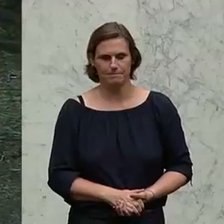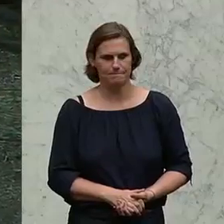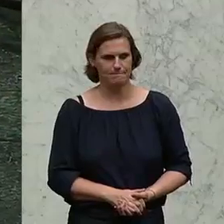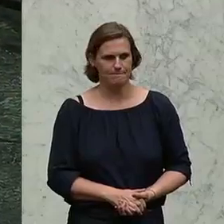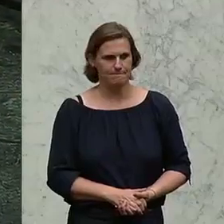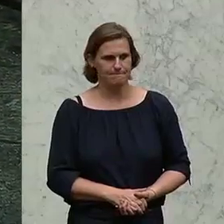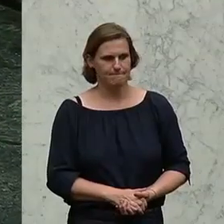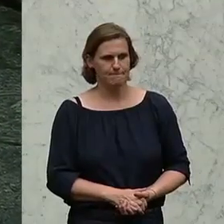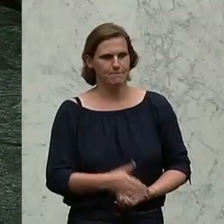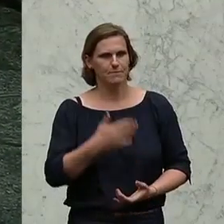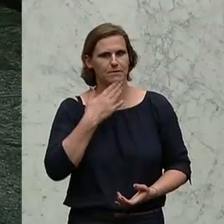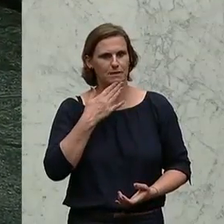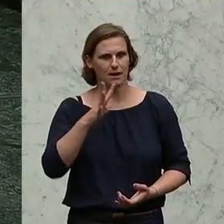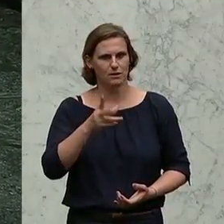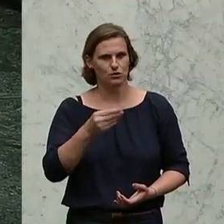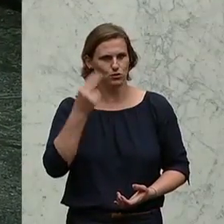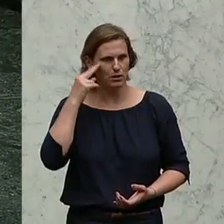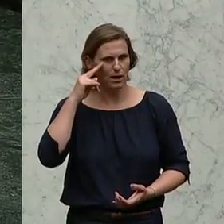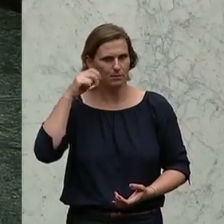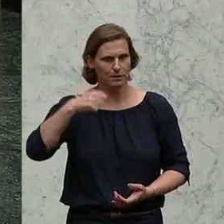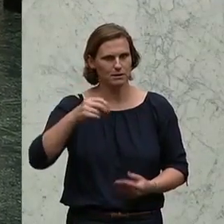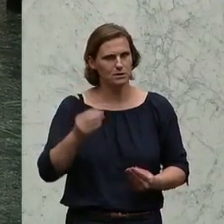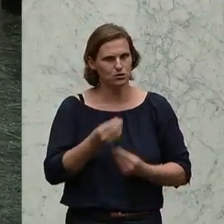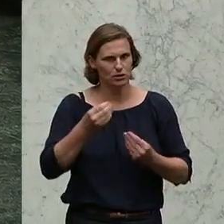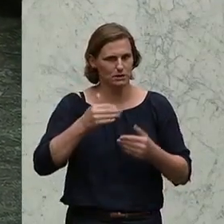Es benötige dringend ein völlig neues Fremdenrechtsgesetz. Das ist so.